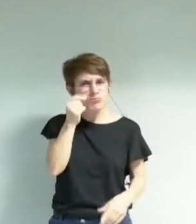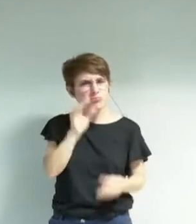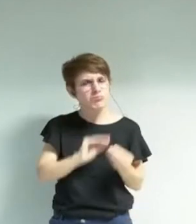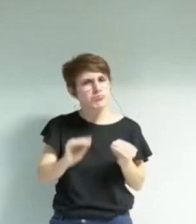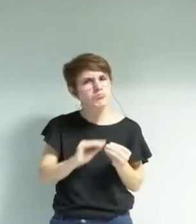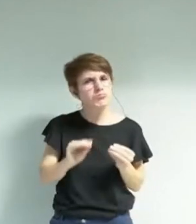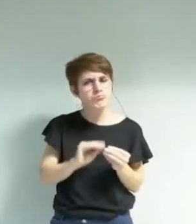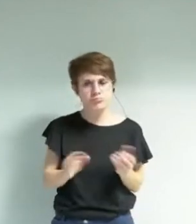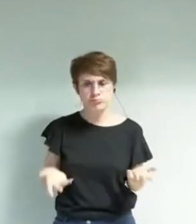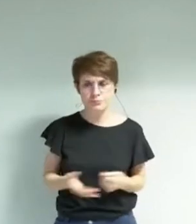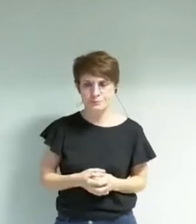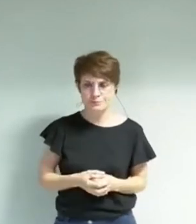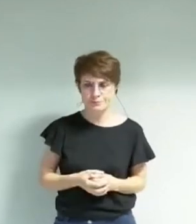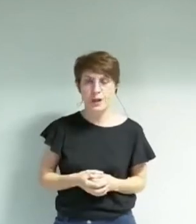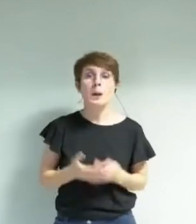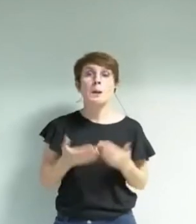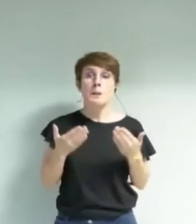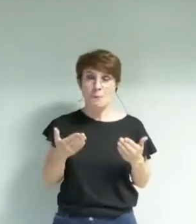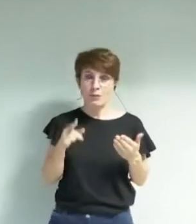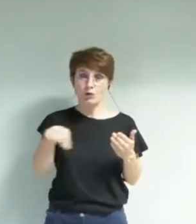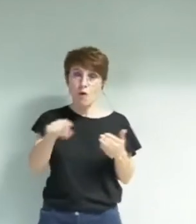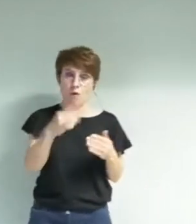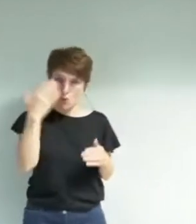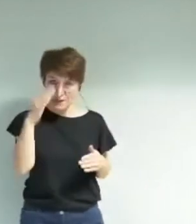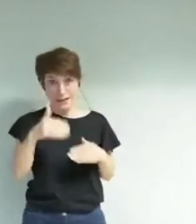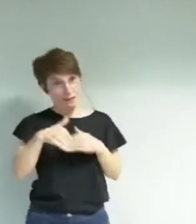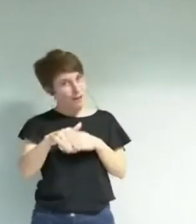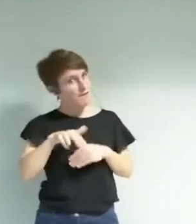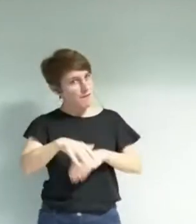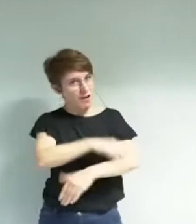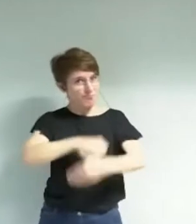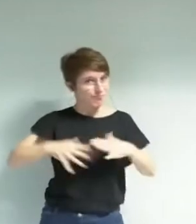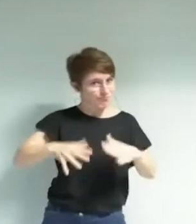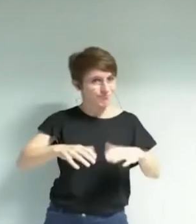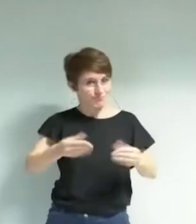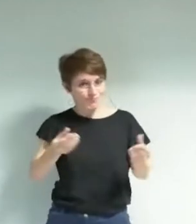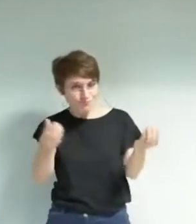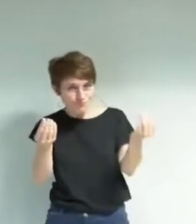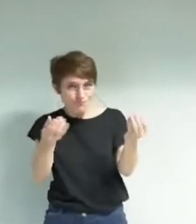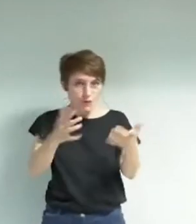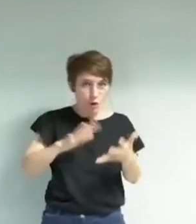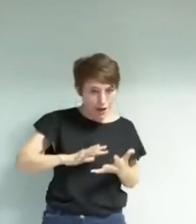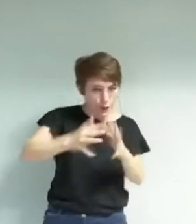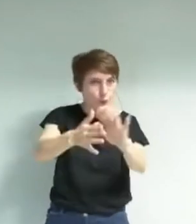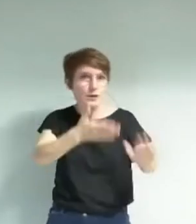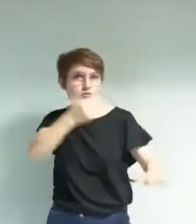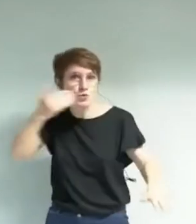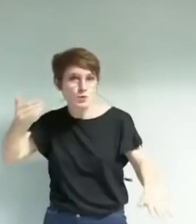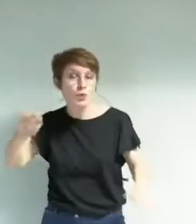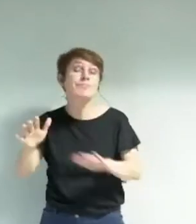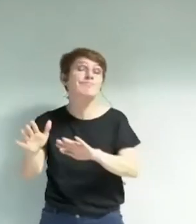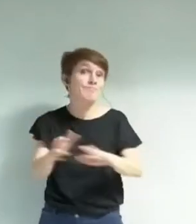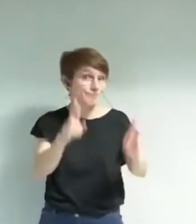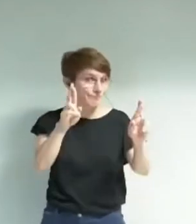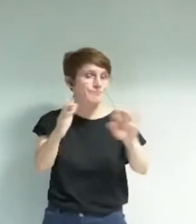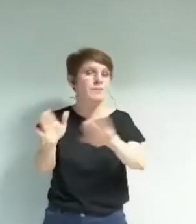Bon, maintenant que vous le savez, vous allez sans doute faire ce qu'il faut pour améliorer les choses. J'en reviens à la délibération. On y